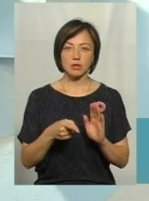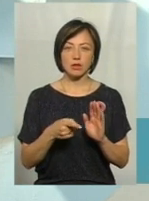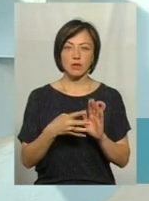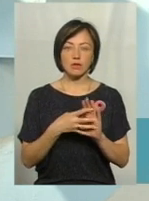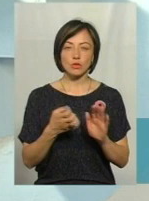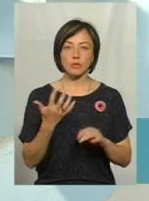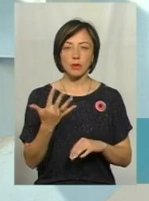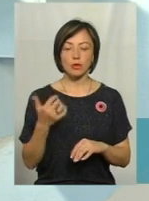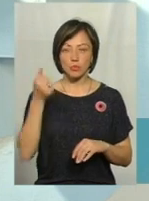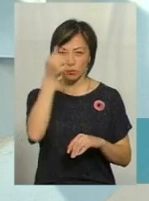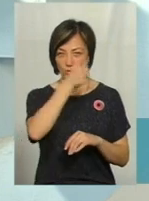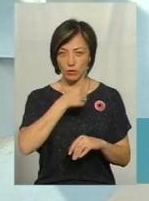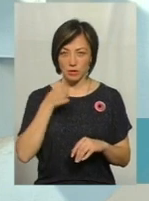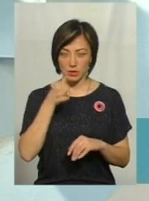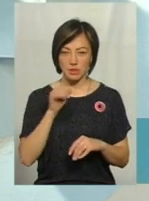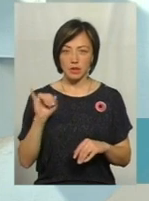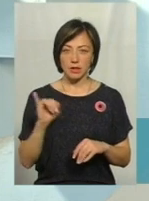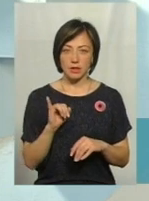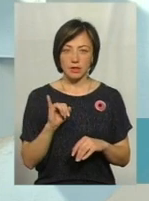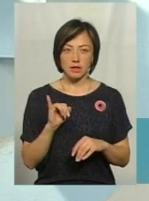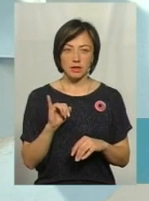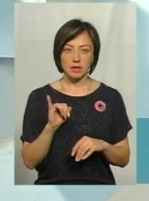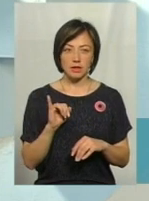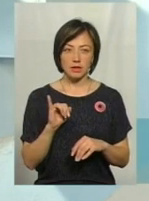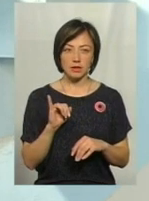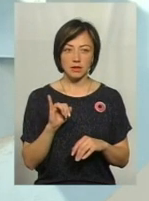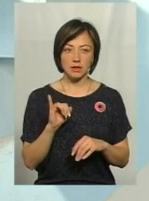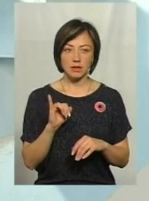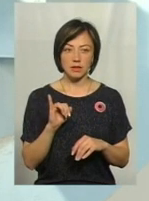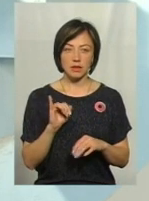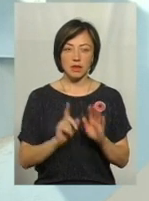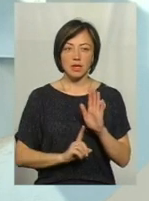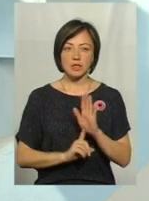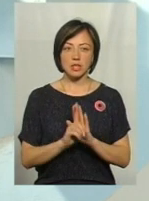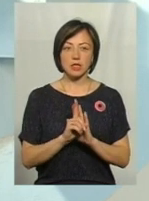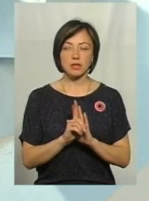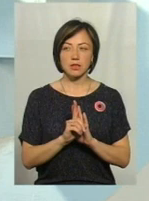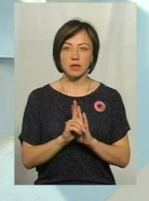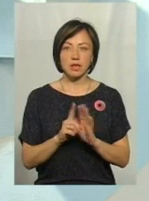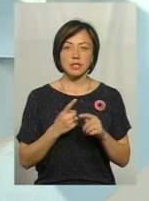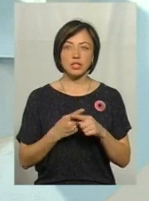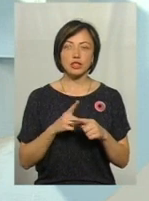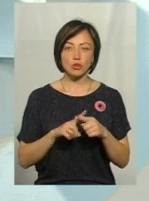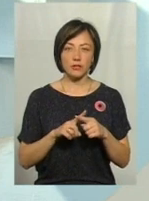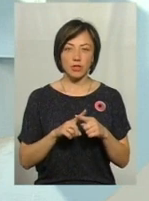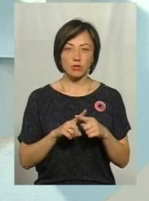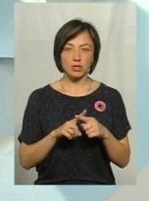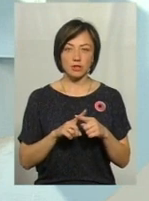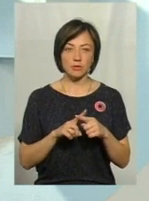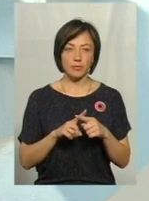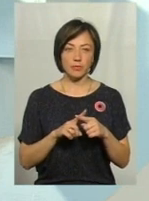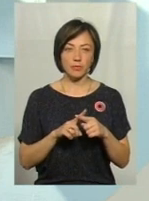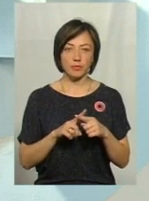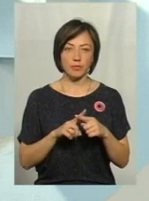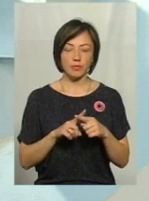році. І, скажімо так, коли розпочалися такі бойові дії, скажімо так,